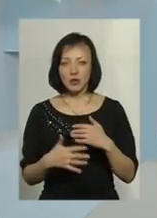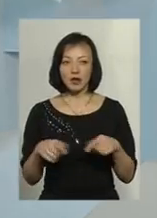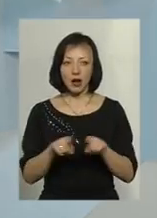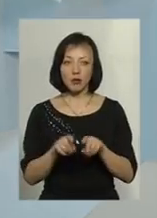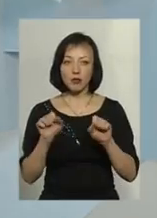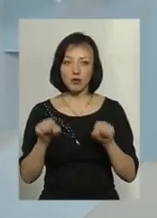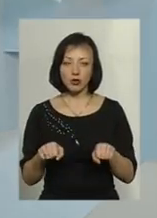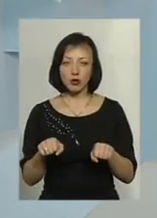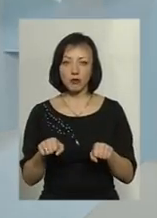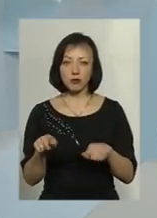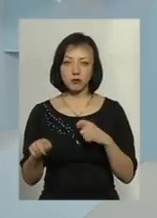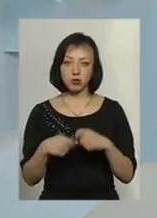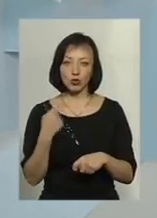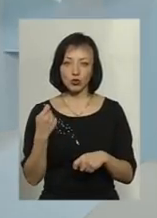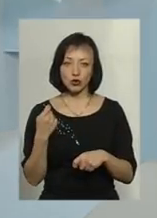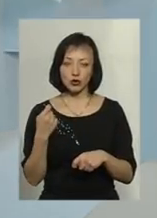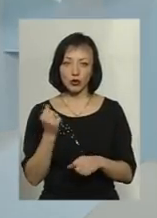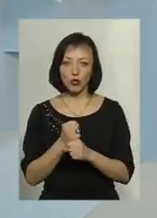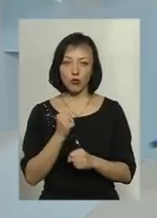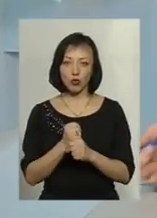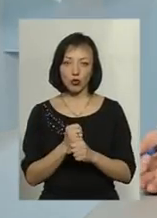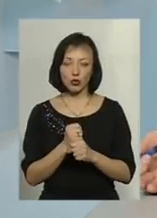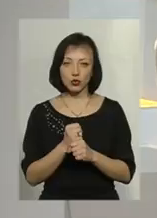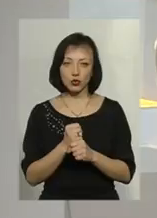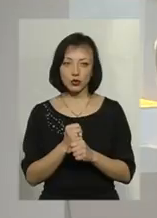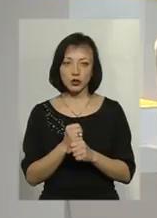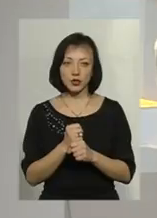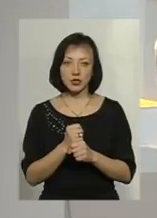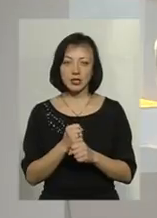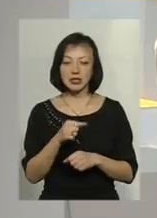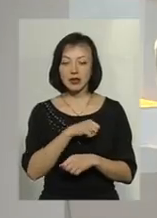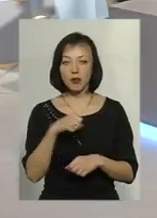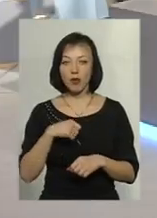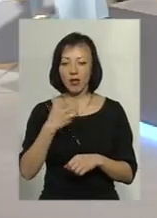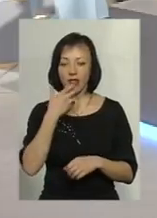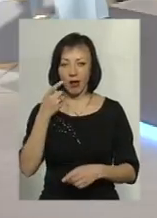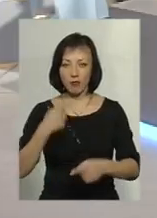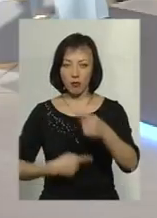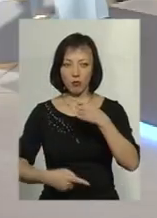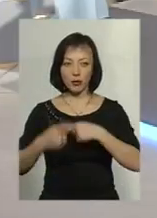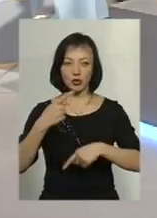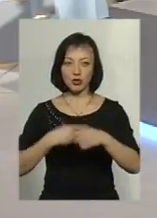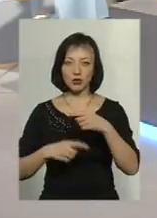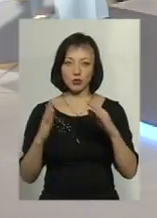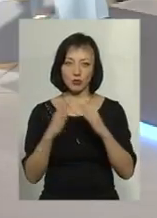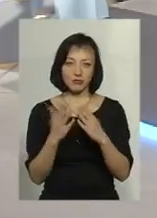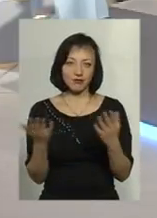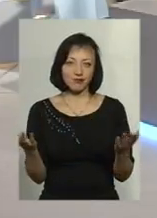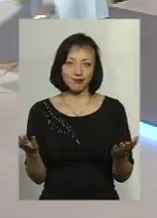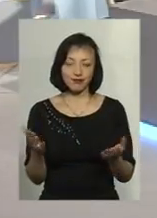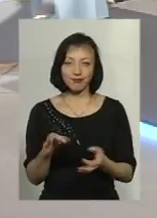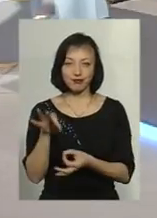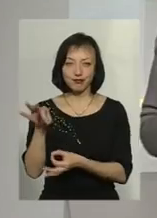таким чином можна порушити роботу самової тепломережі і тоді ні туди, ні туди буде воно.